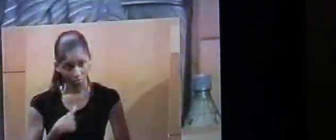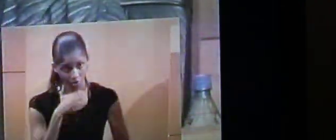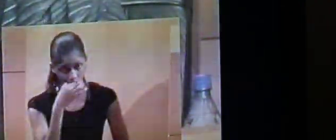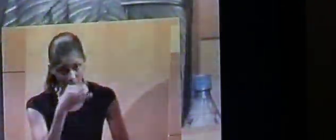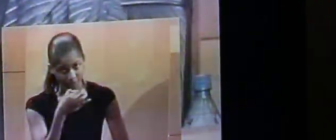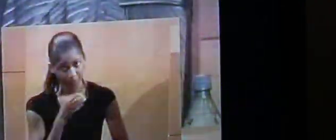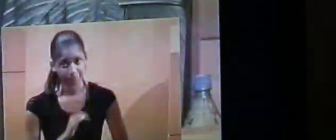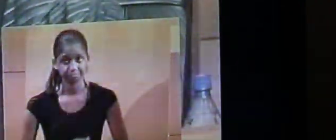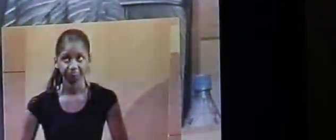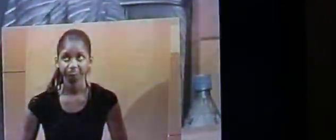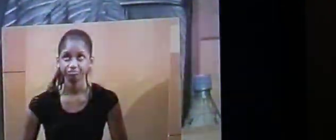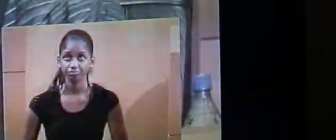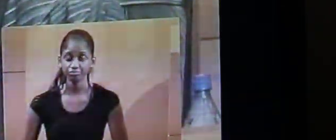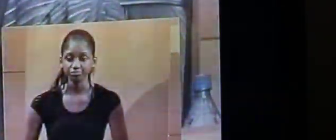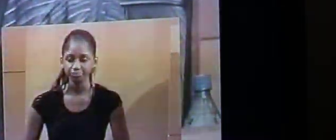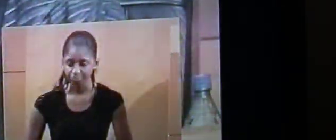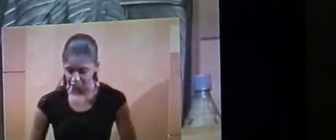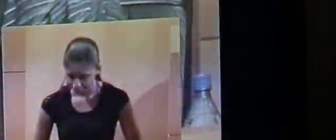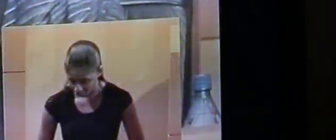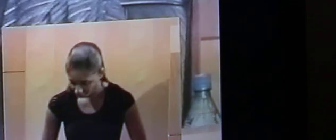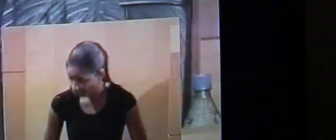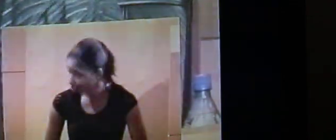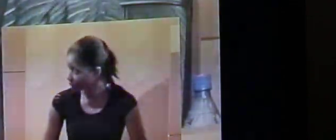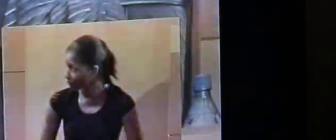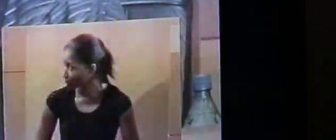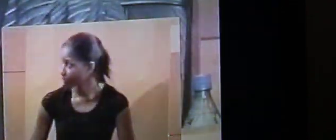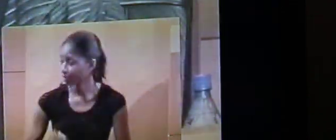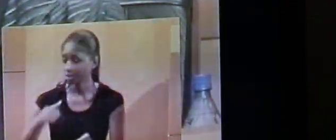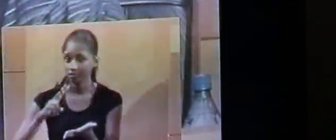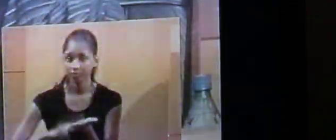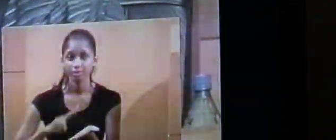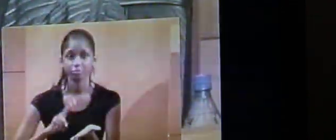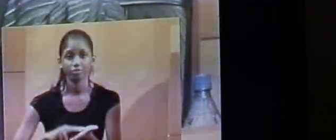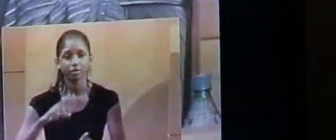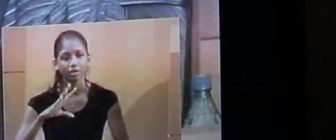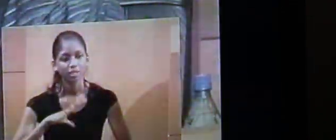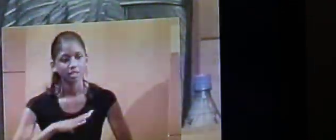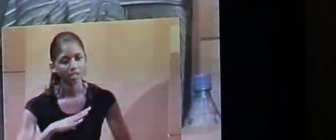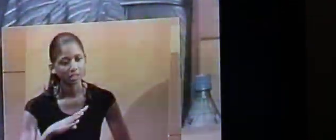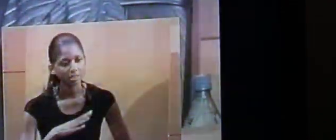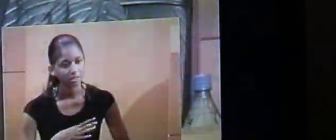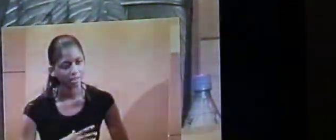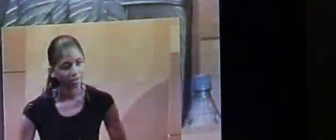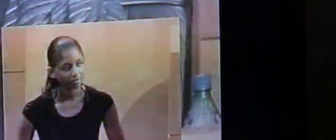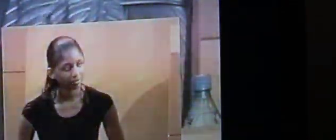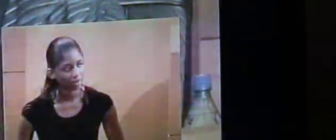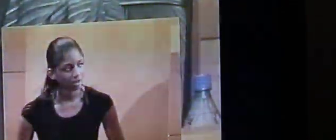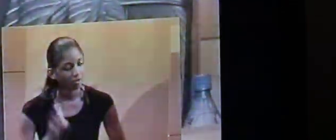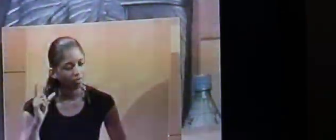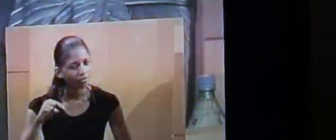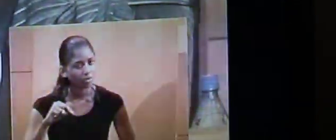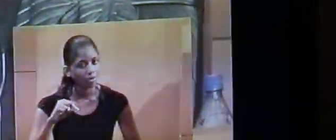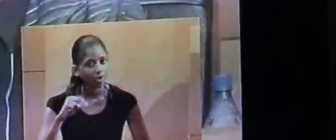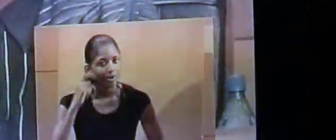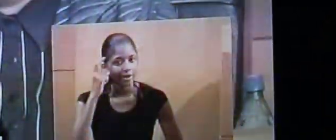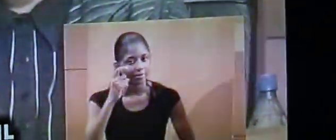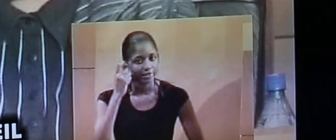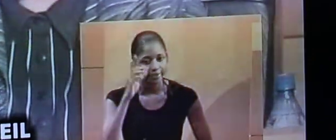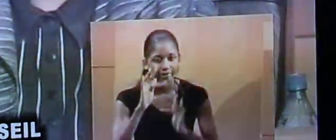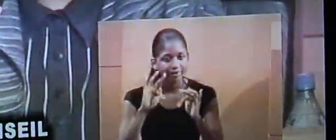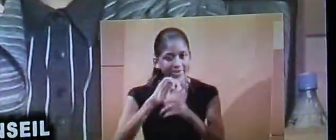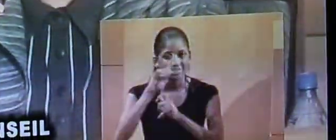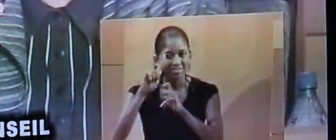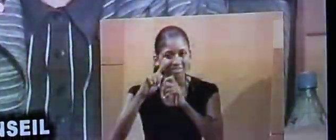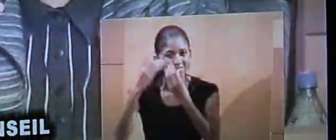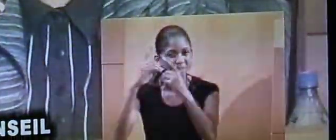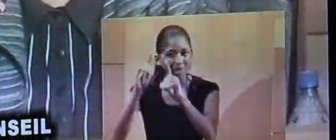qu'effectivement, il y a à s'interroger sur la démocratie et j'ai envie